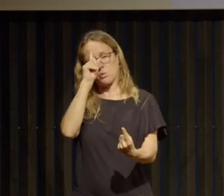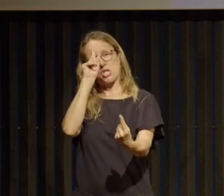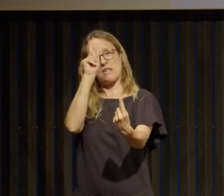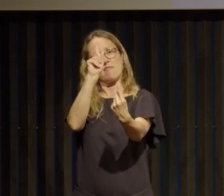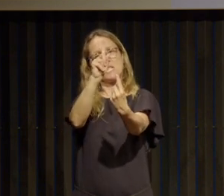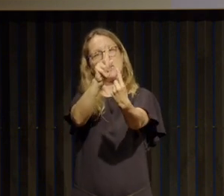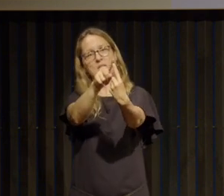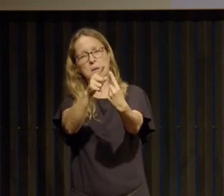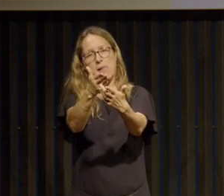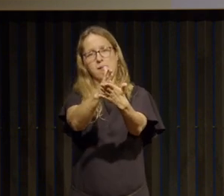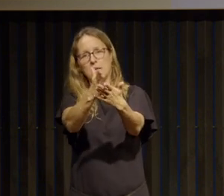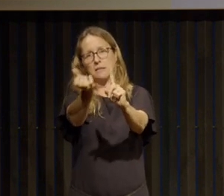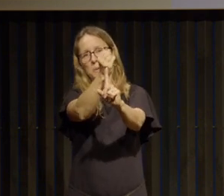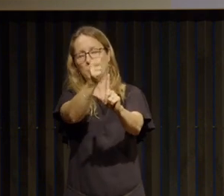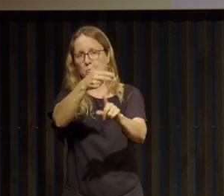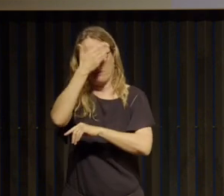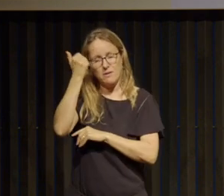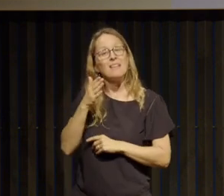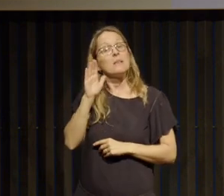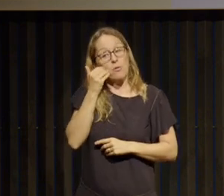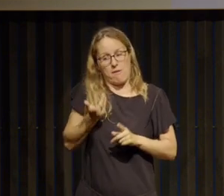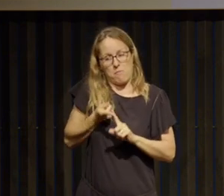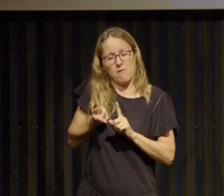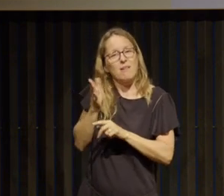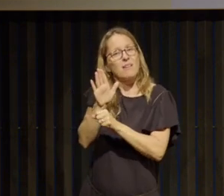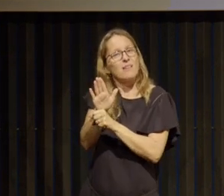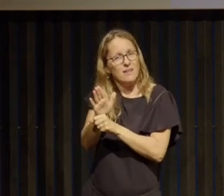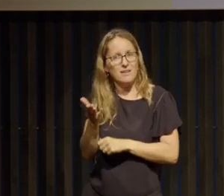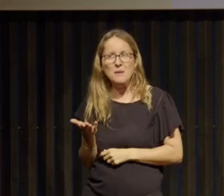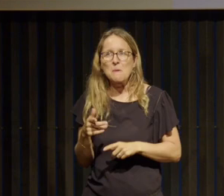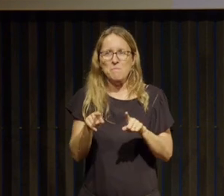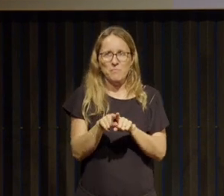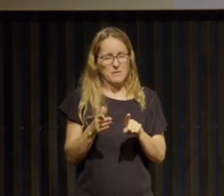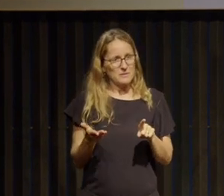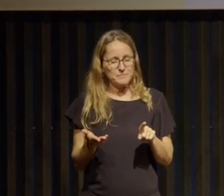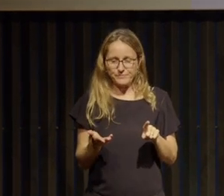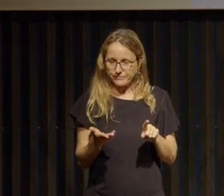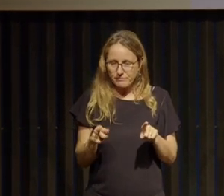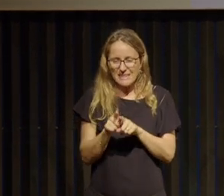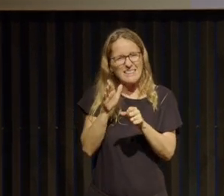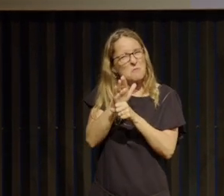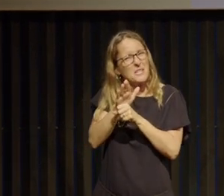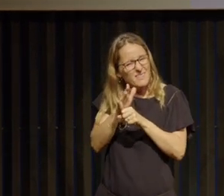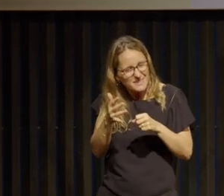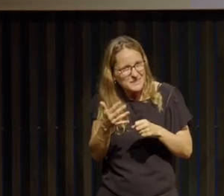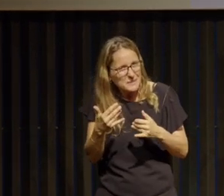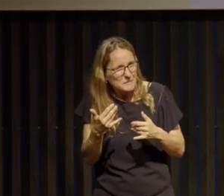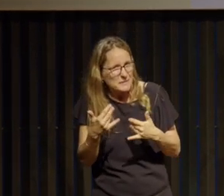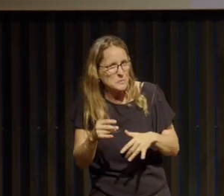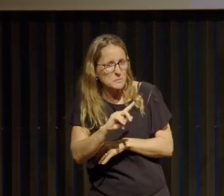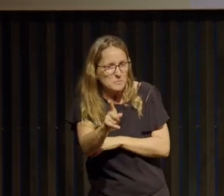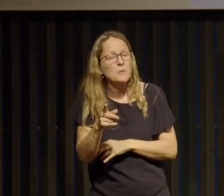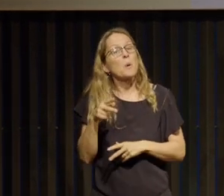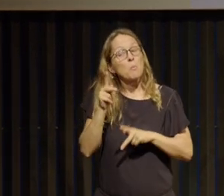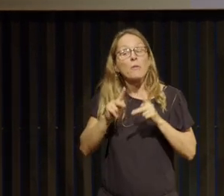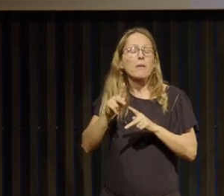incertaine d'où l'idée de vraiment témoigner et puis aussi d'aller un peu au-delà du témoignage dans le livre parce que c'est vraiment on aura